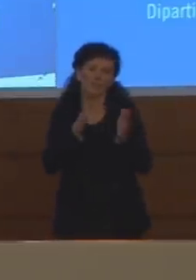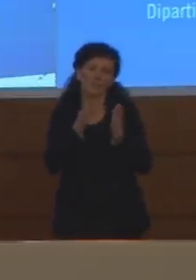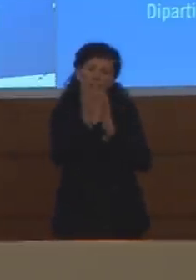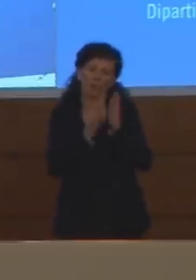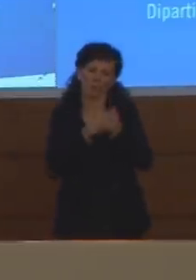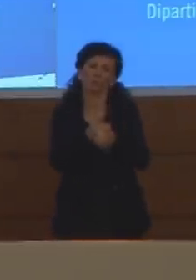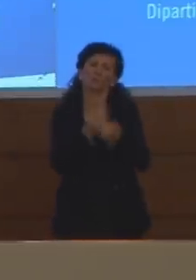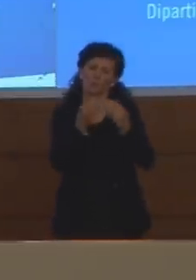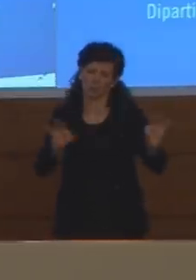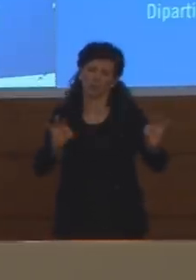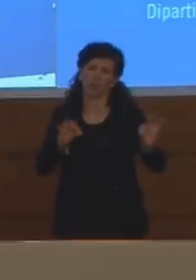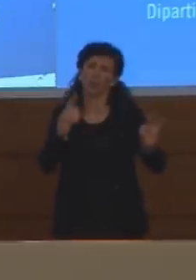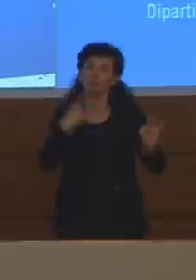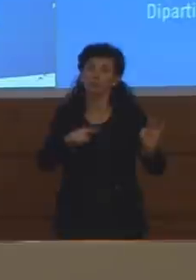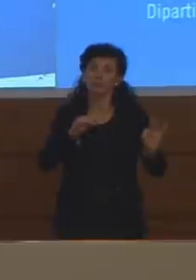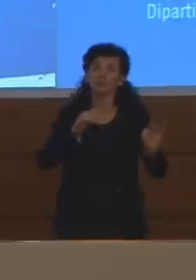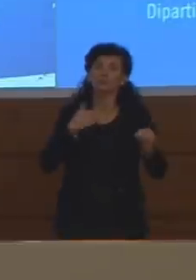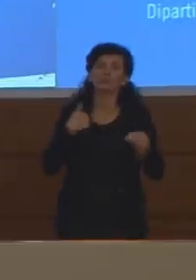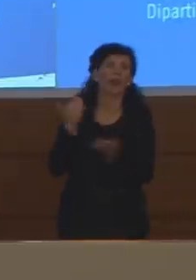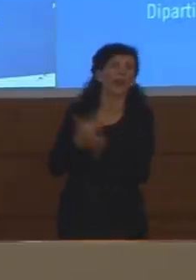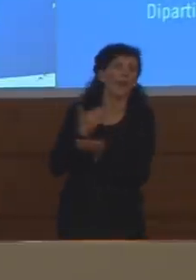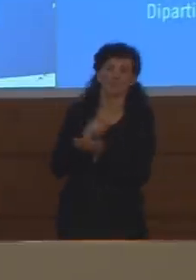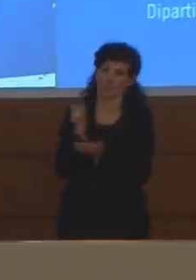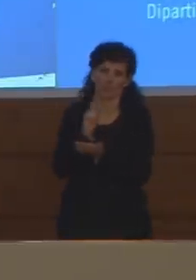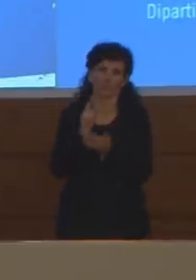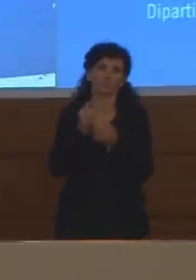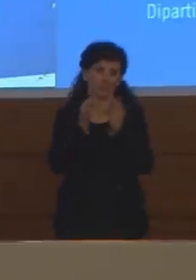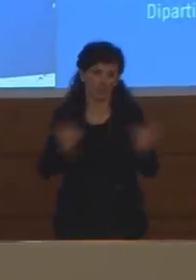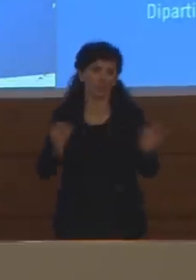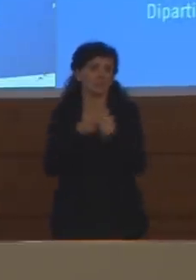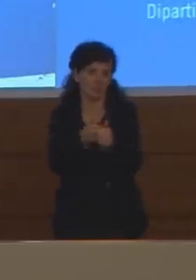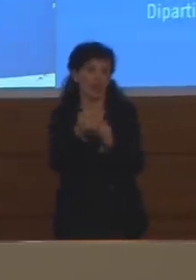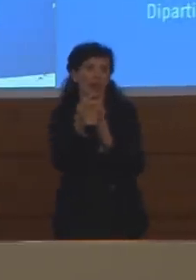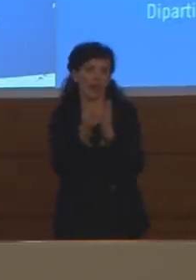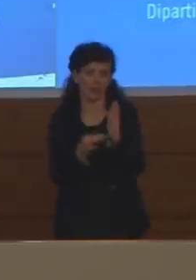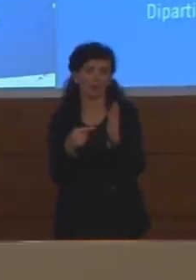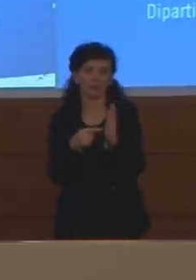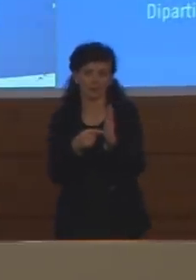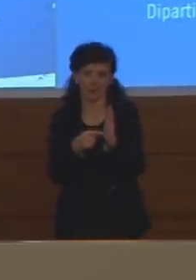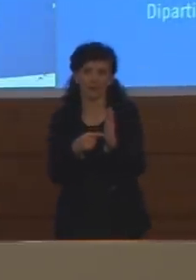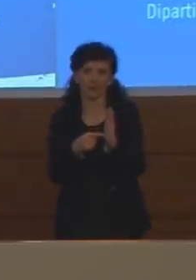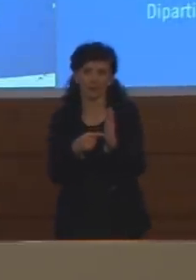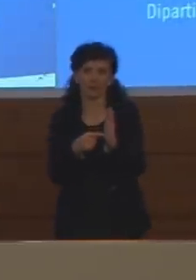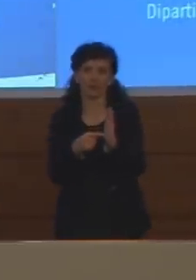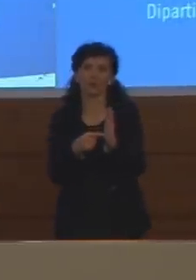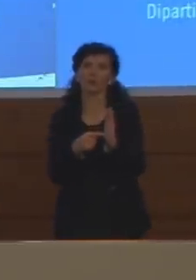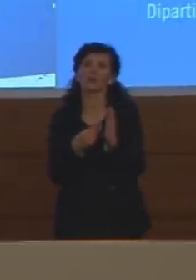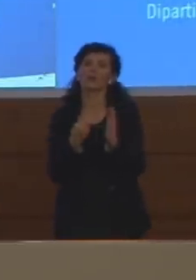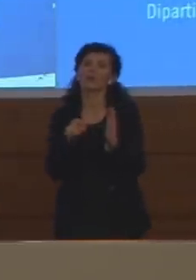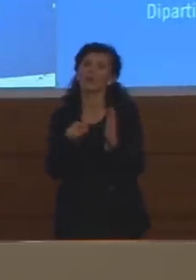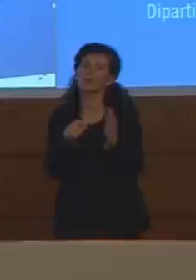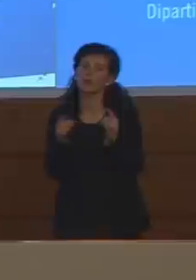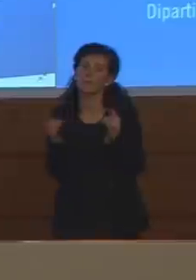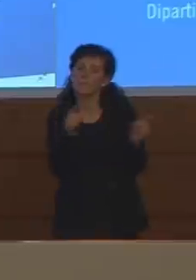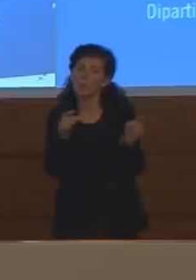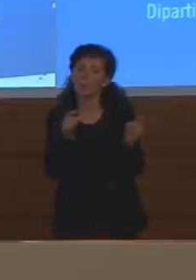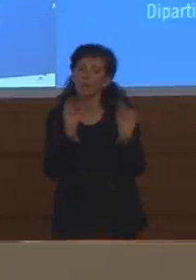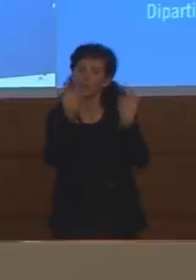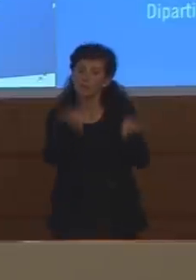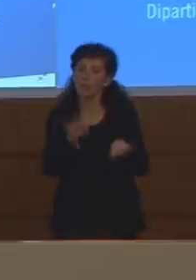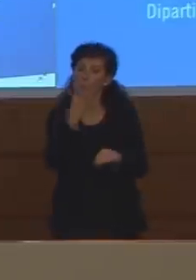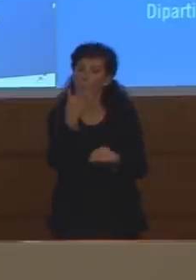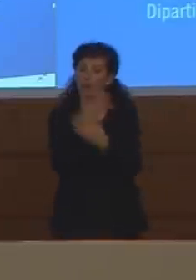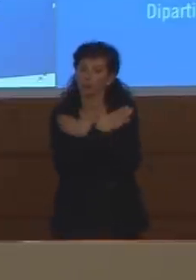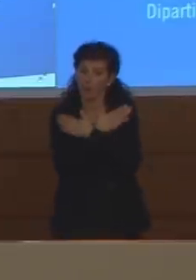direi che non sia possibile escluderlo ma si potrà vedere solo più vicini alla data del 4 maggio se